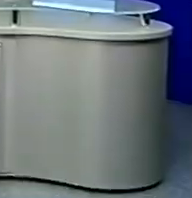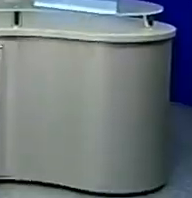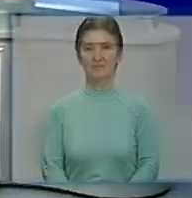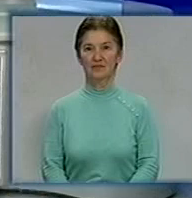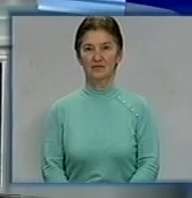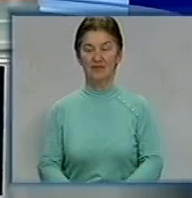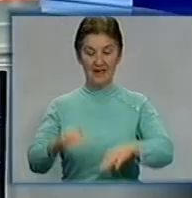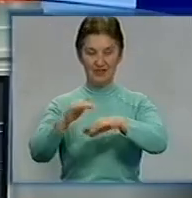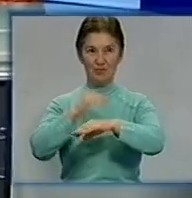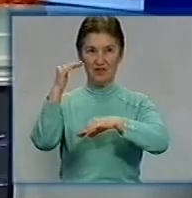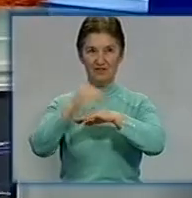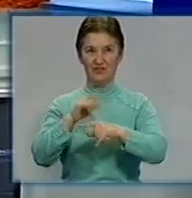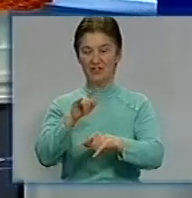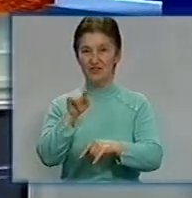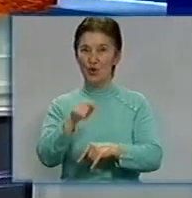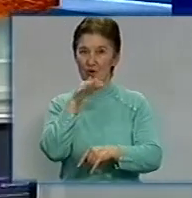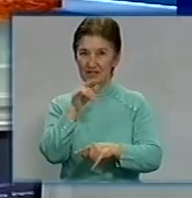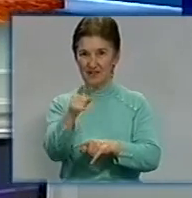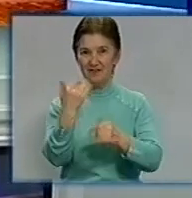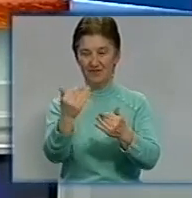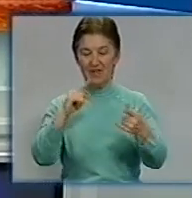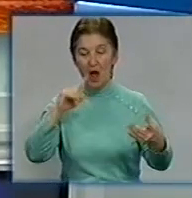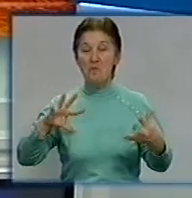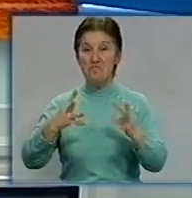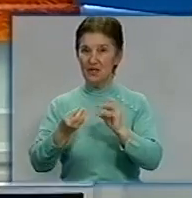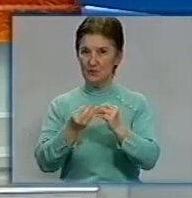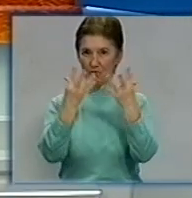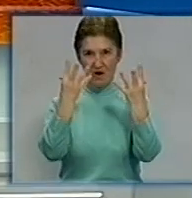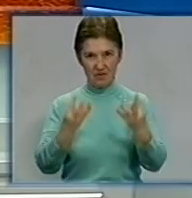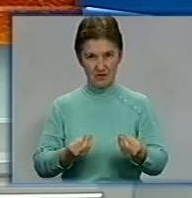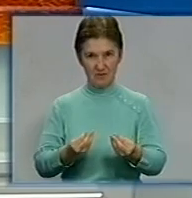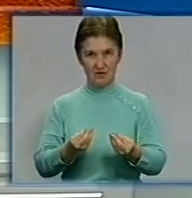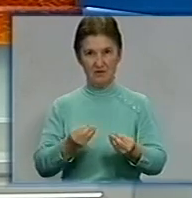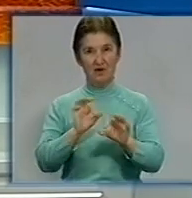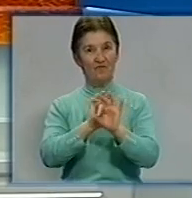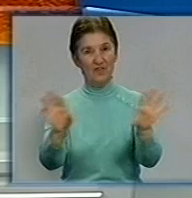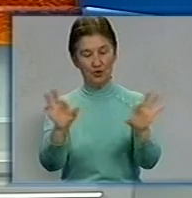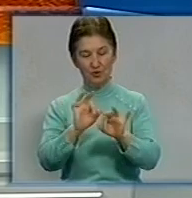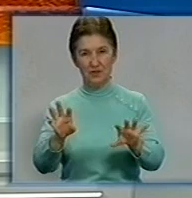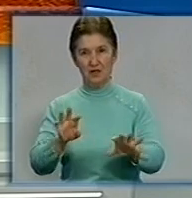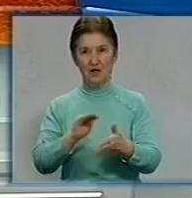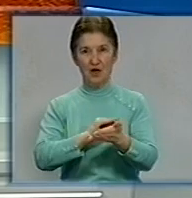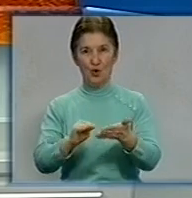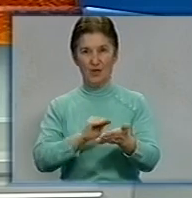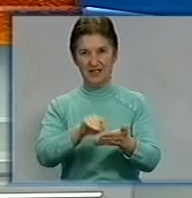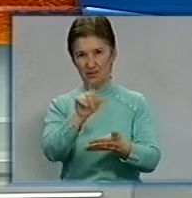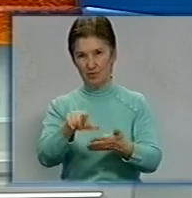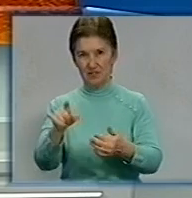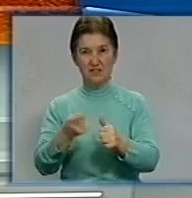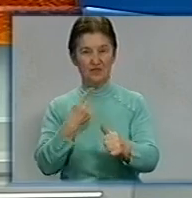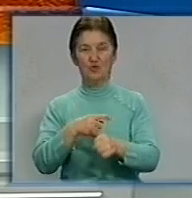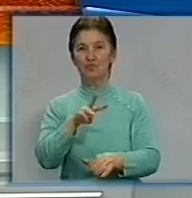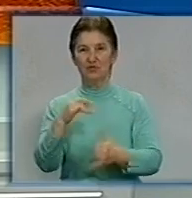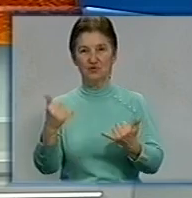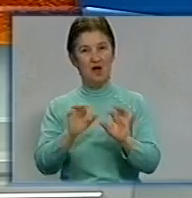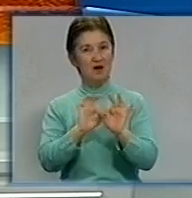Доброго вечора. Традиційно о цій годині до вашої уваги підсумок дня у викладі кореспондентів Служби новин. Мене звуть Анастасія Мусатенко і сьогодні